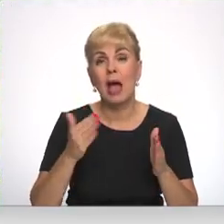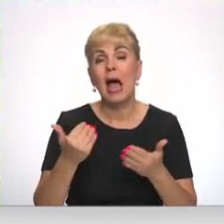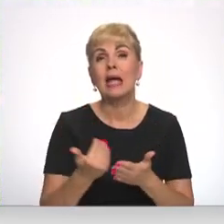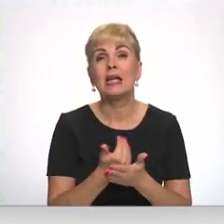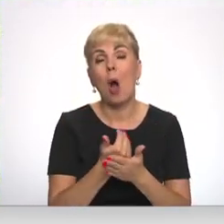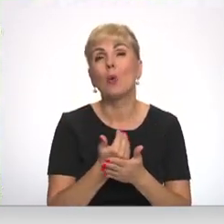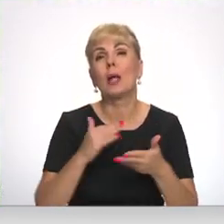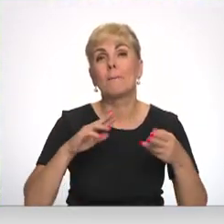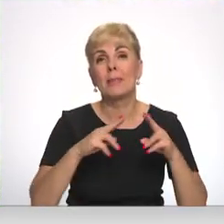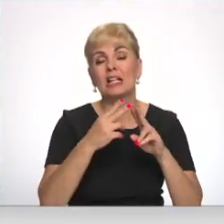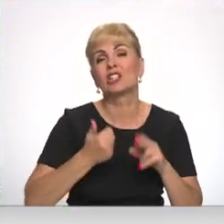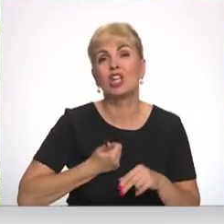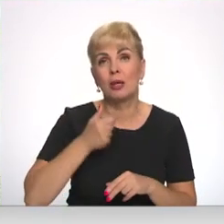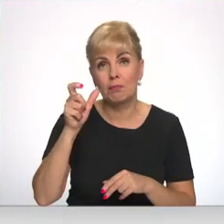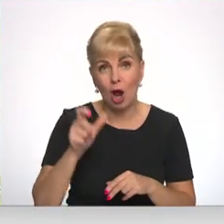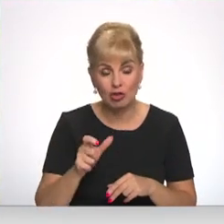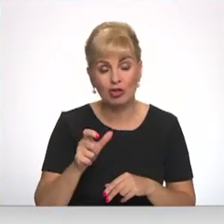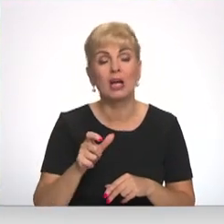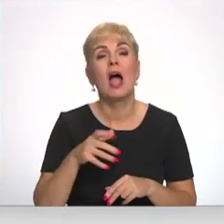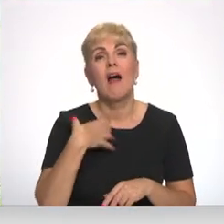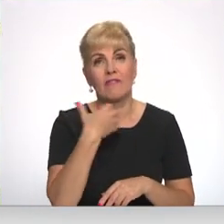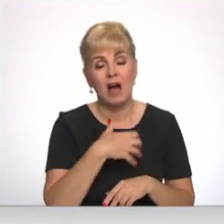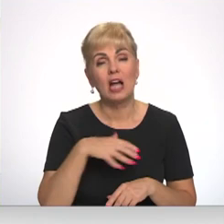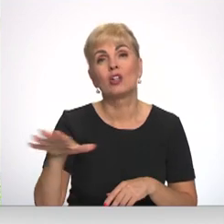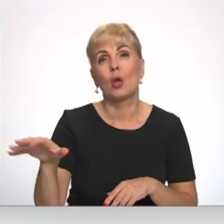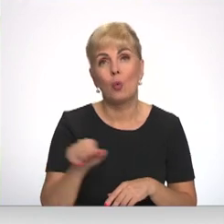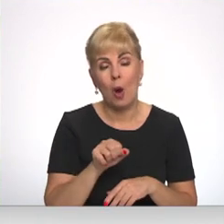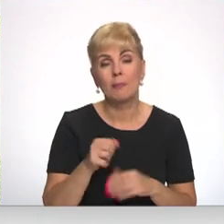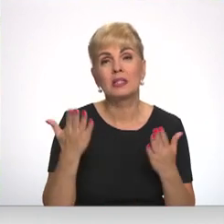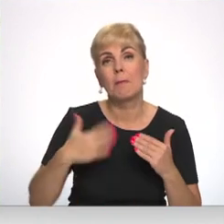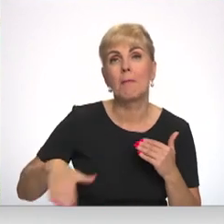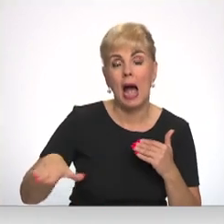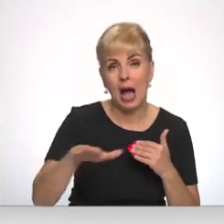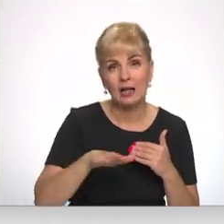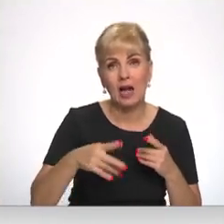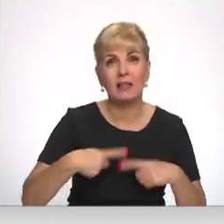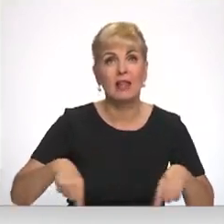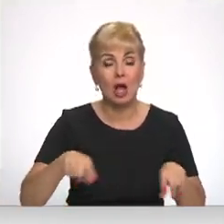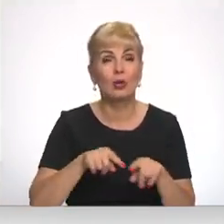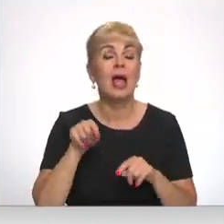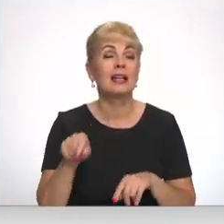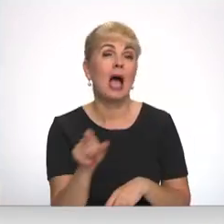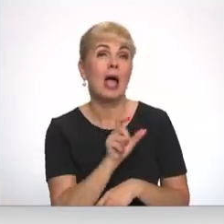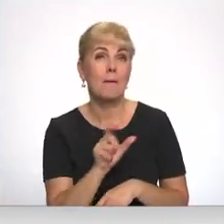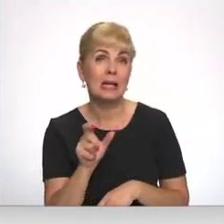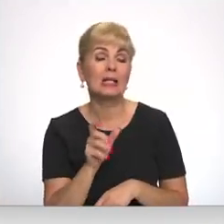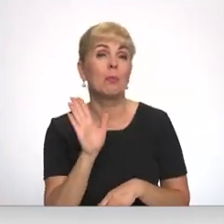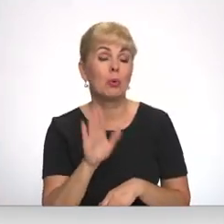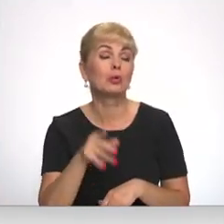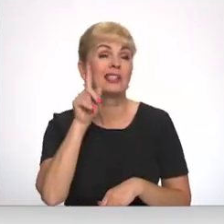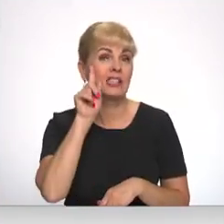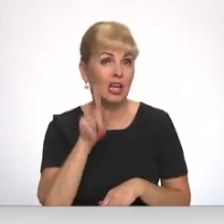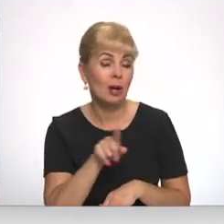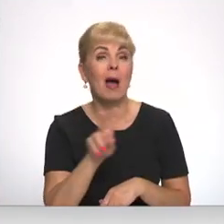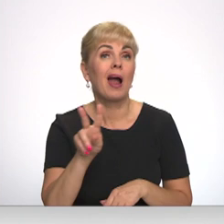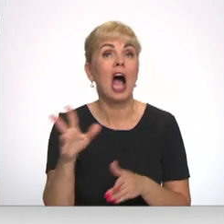pils īpašniekam gan visticamāk nākšoties, vismaz nomāt arī parka teritoriju. Un tajā mirtlī, kad būs zināms, kas